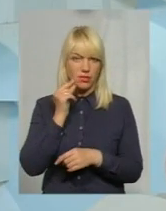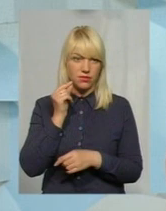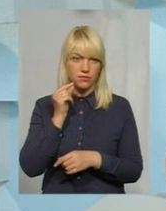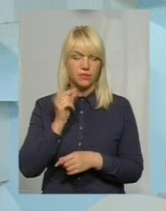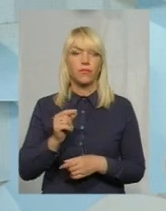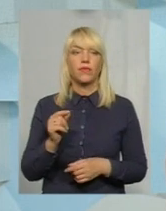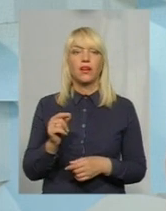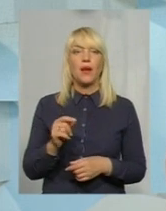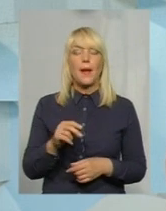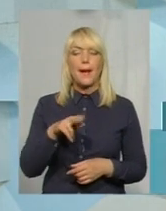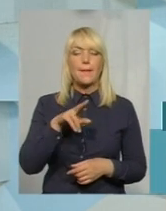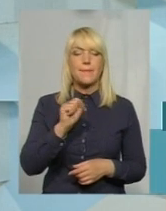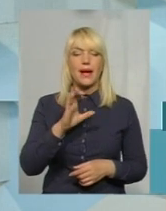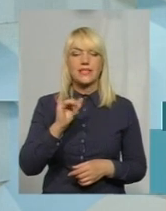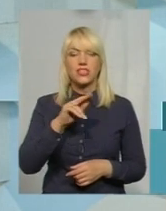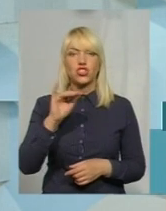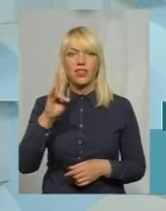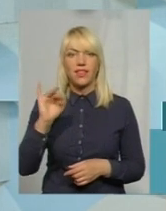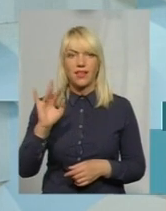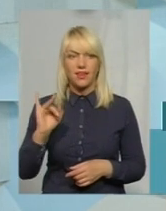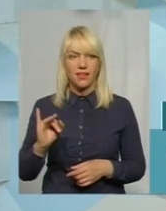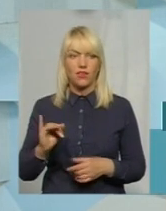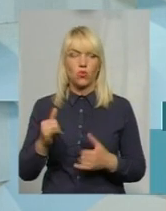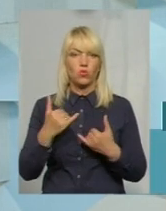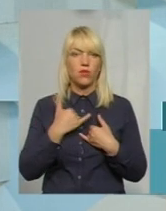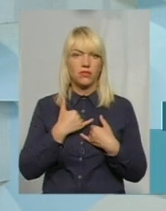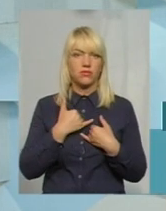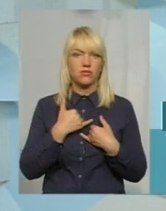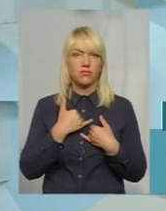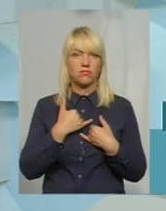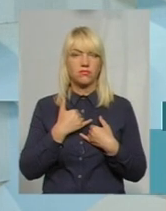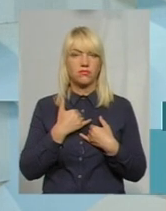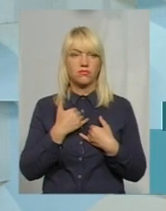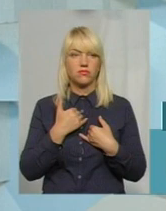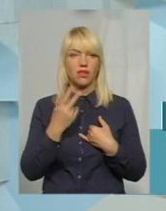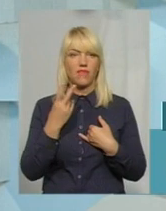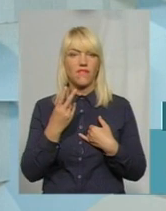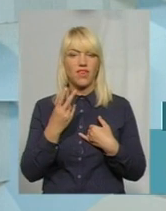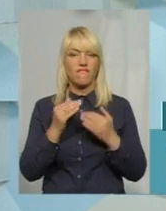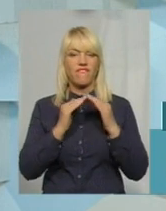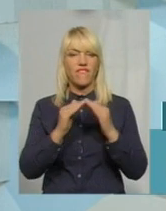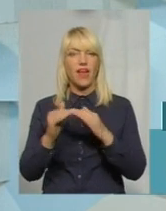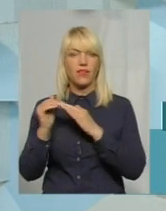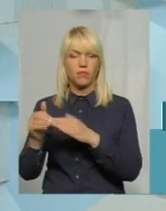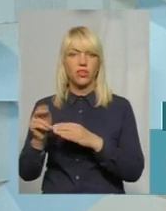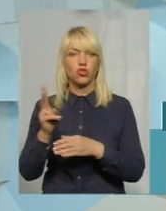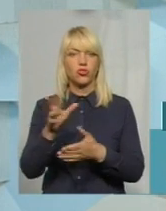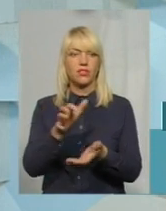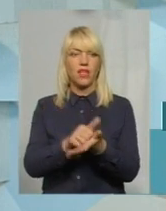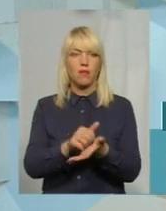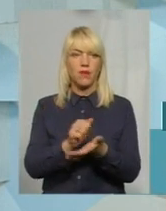Хоча пасічники, раз, у нас його зараз дві племферми є, ті, що займаються